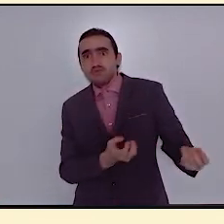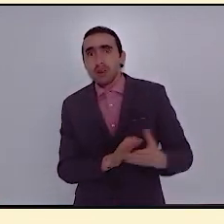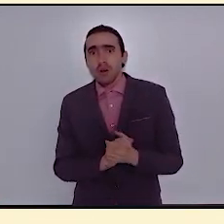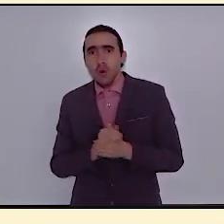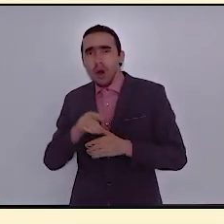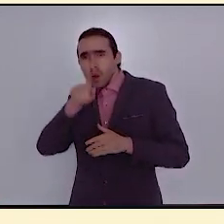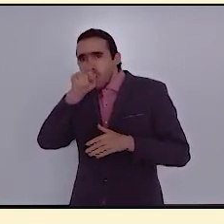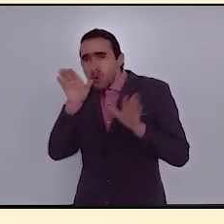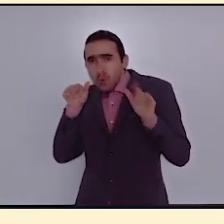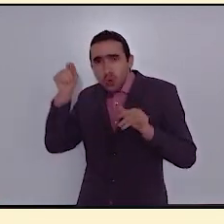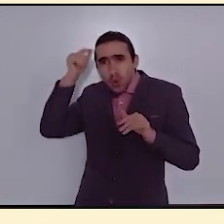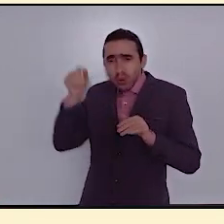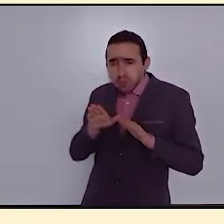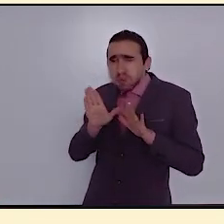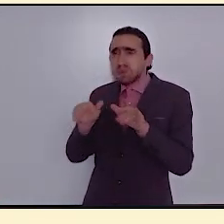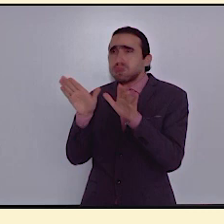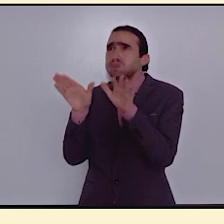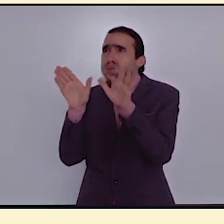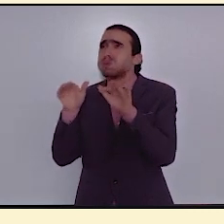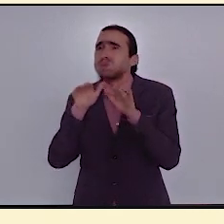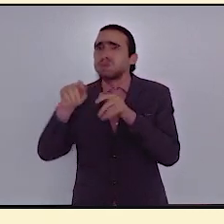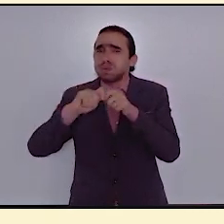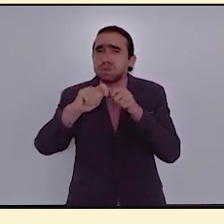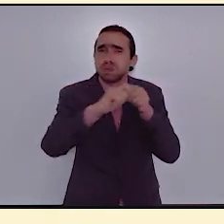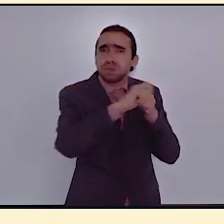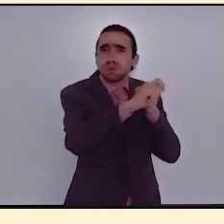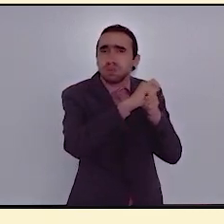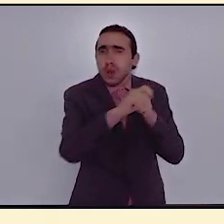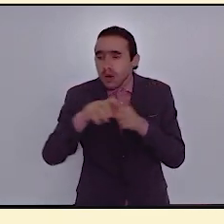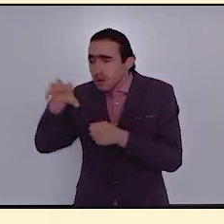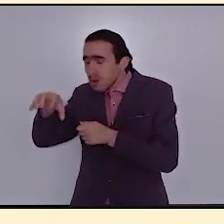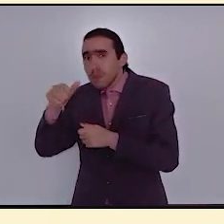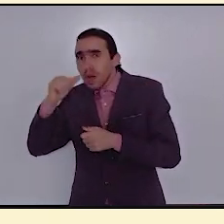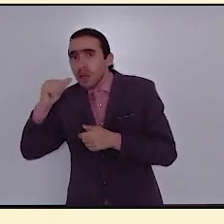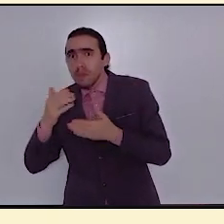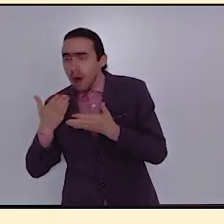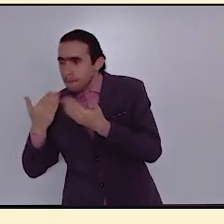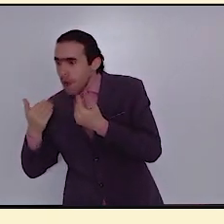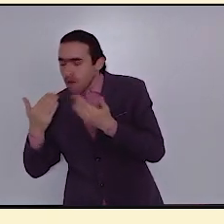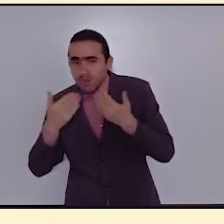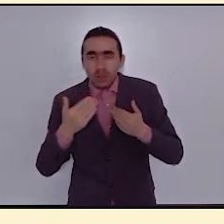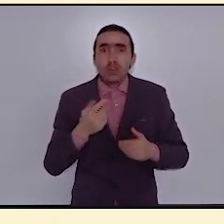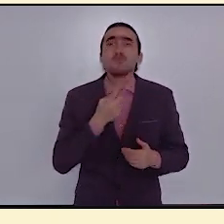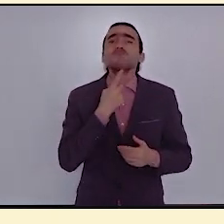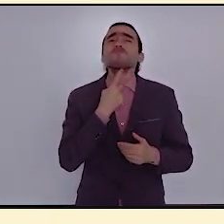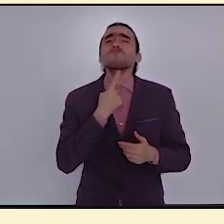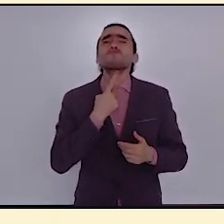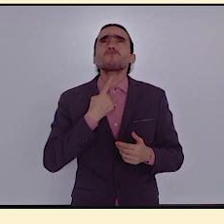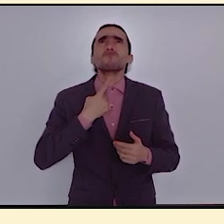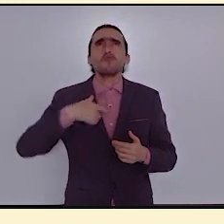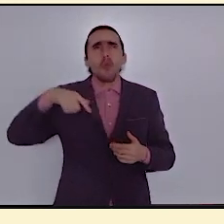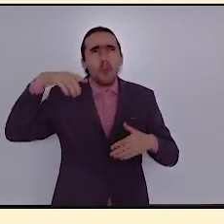للبحث عن مورد آخر للماء لكنه لم يجد حتى كاد أن يموت من شدة العطش